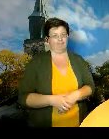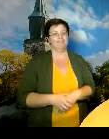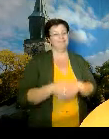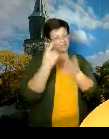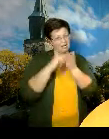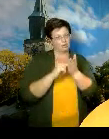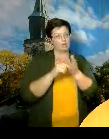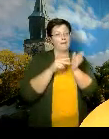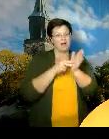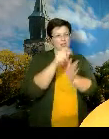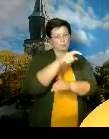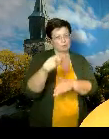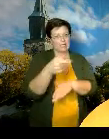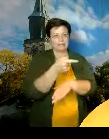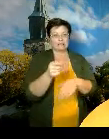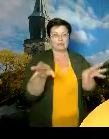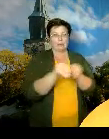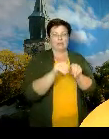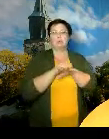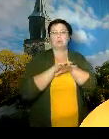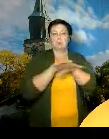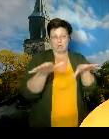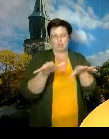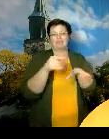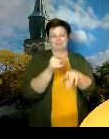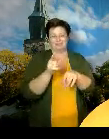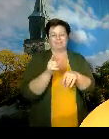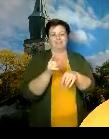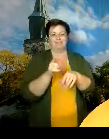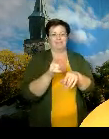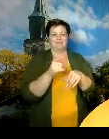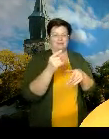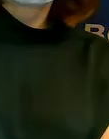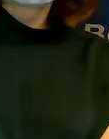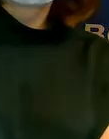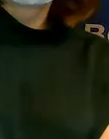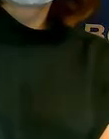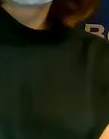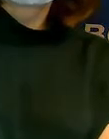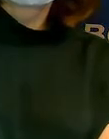Kaikki matkustajat ohjeistettiin omaehtoiseen karanteeniin.